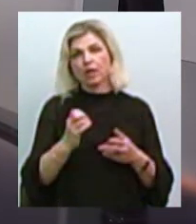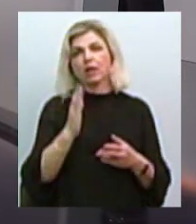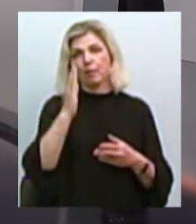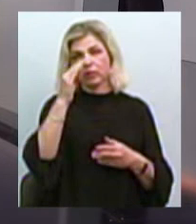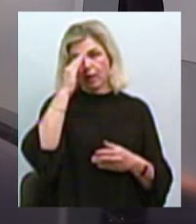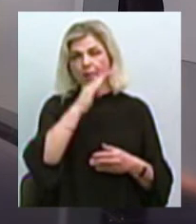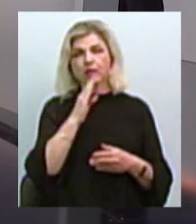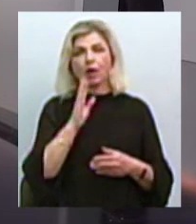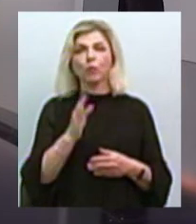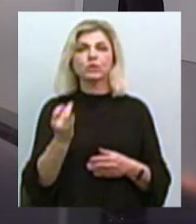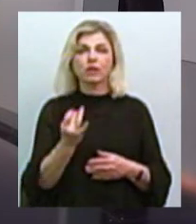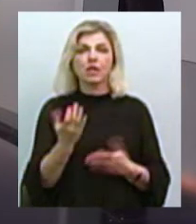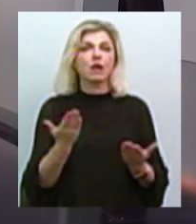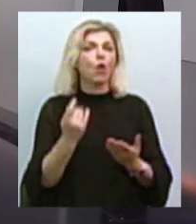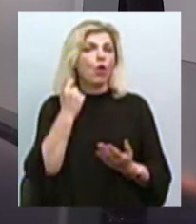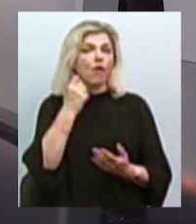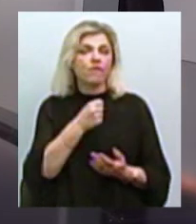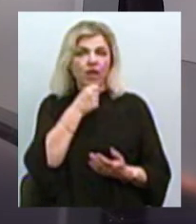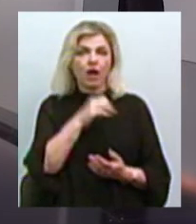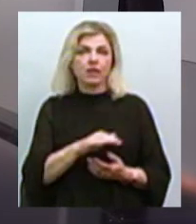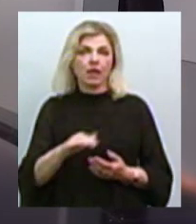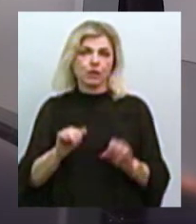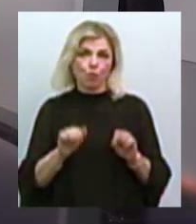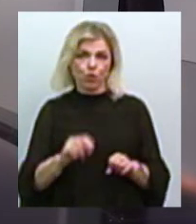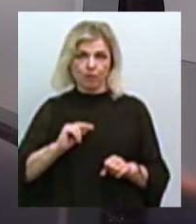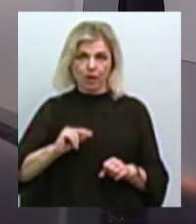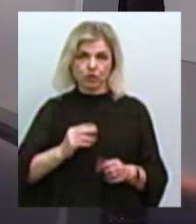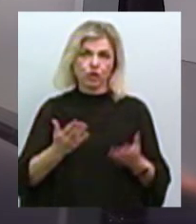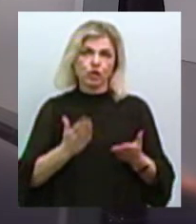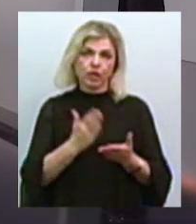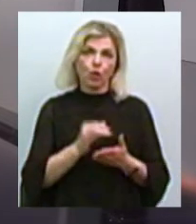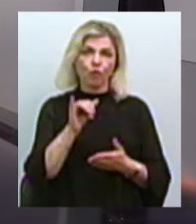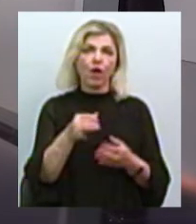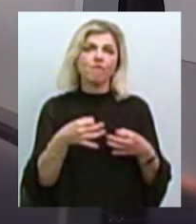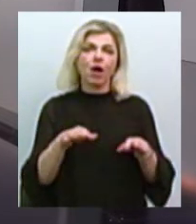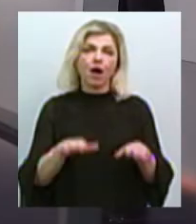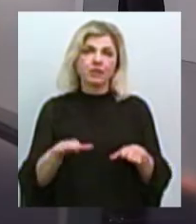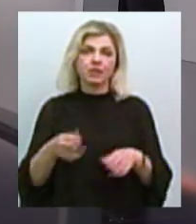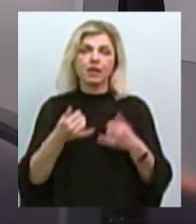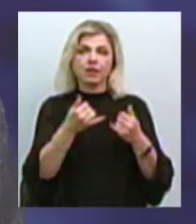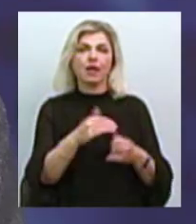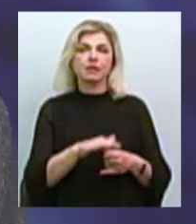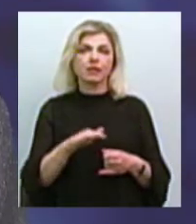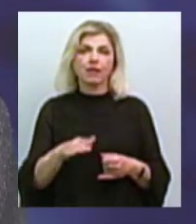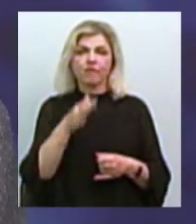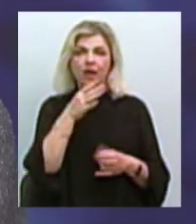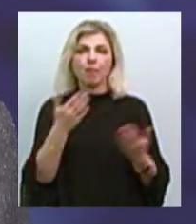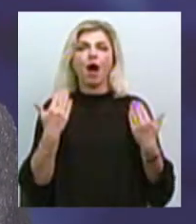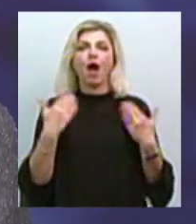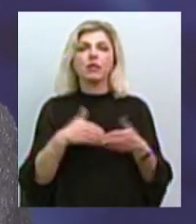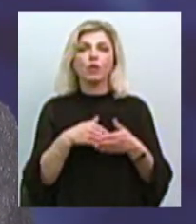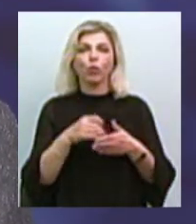цікаво. З якого віку діти можуть працювати і чи є у вас вакансії для дітей на період літніх канікул?